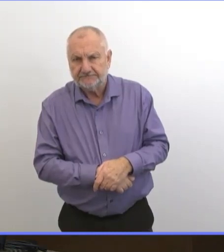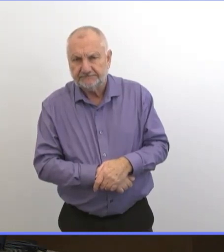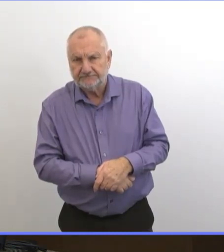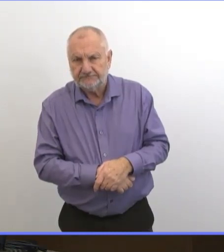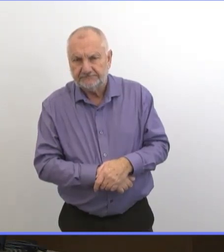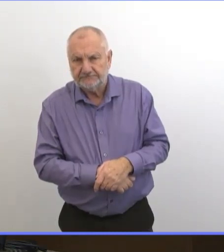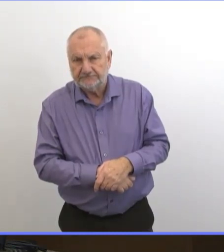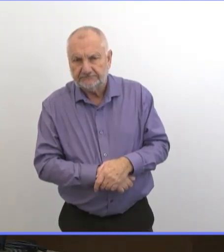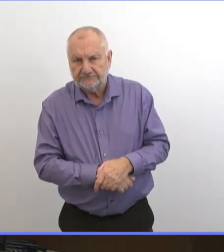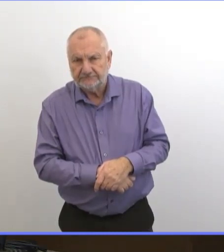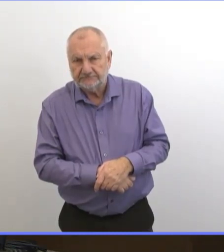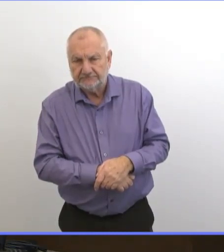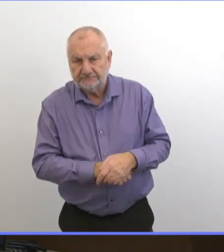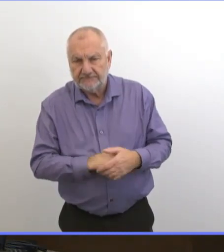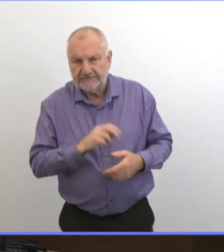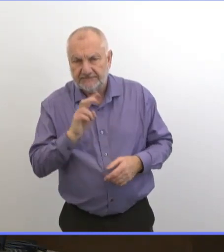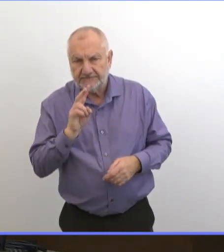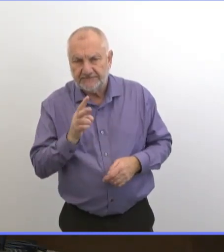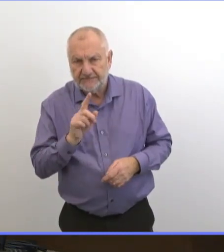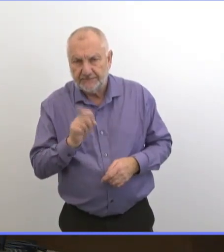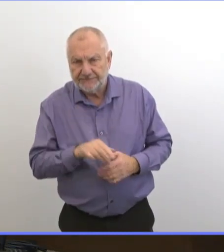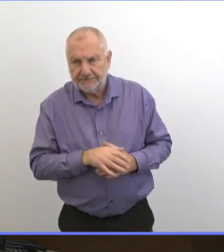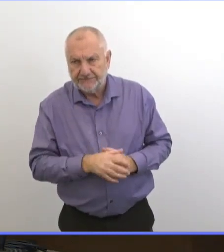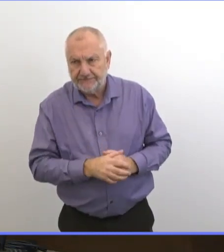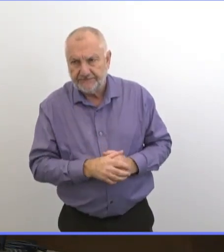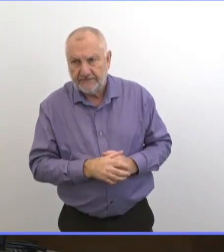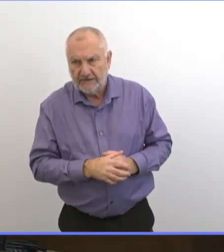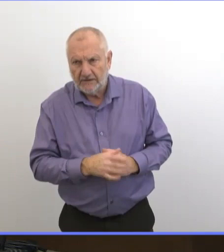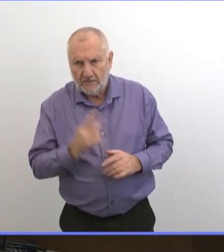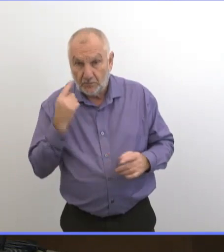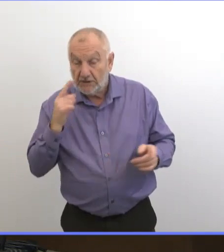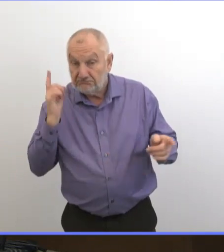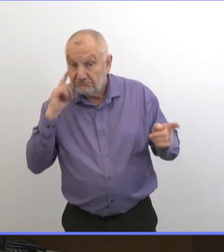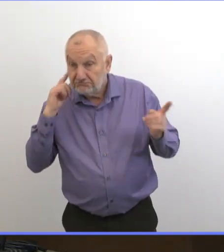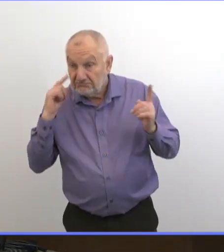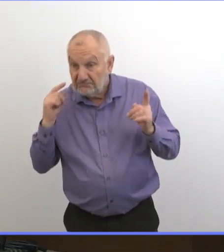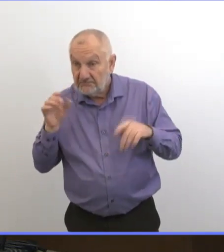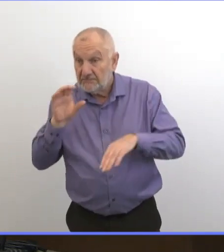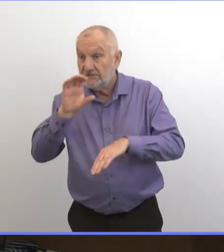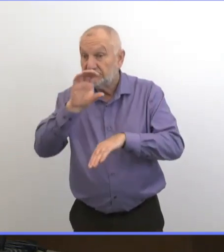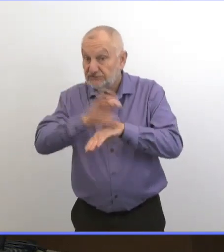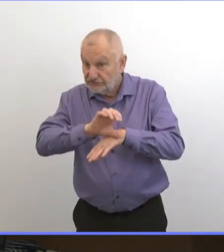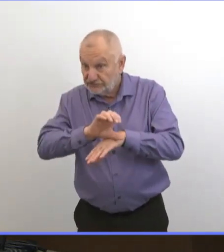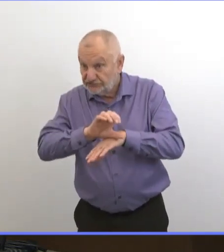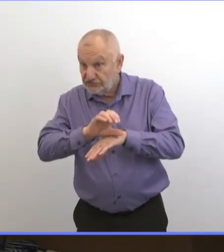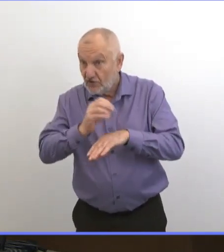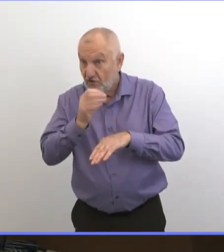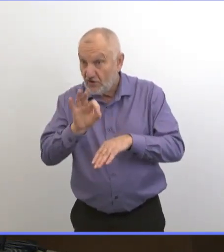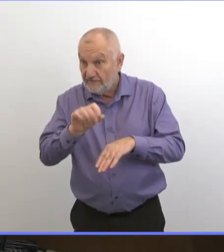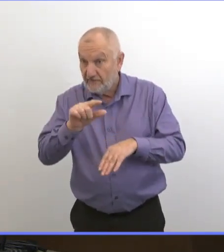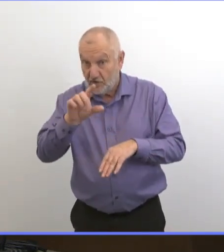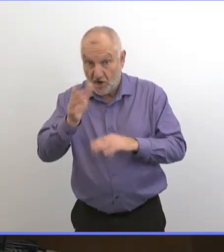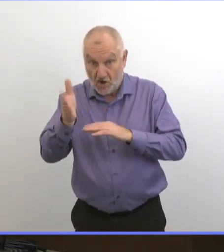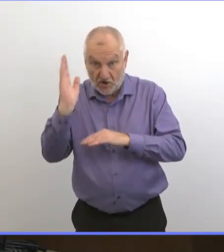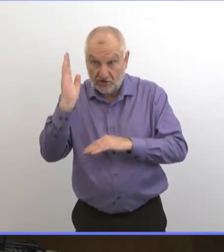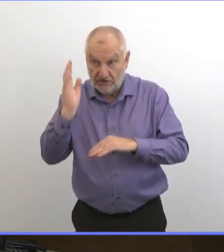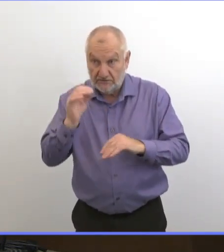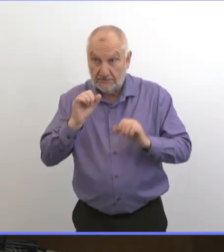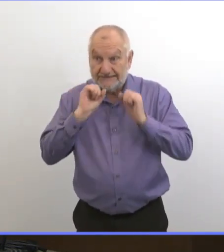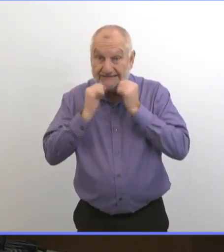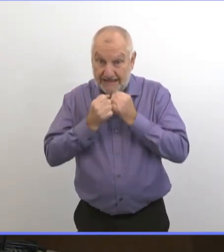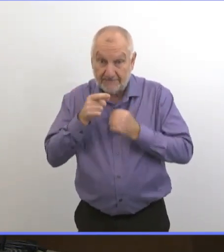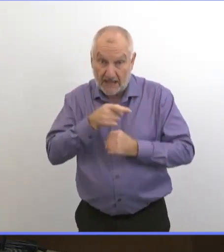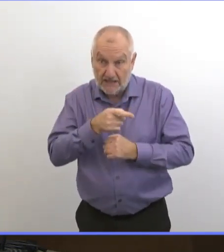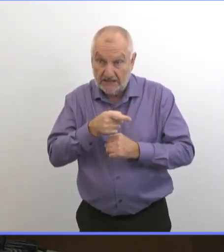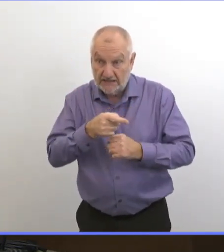Et ma question de suivi, on entend que l'église Church